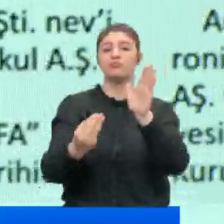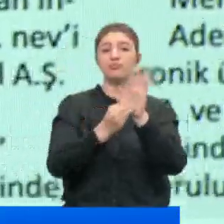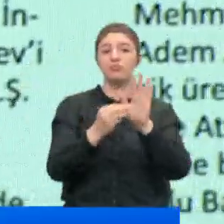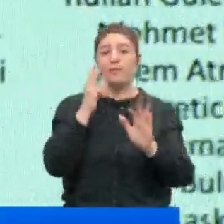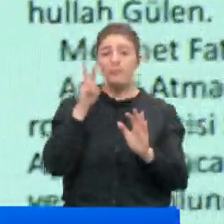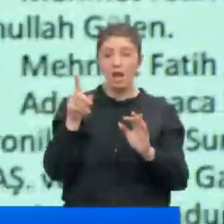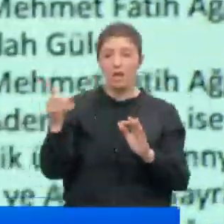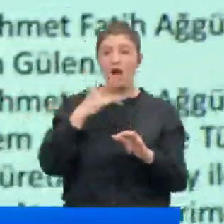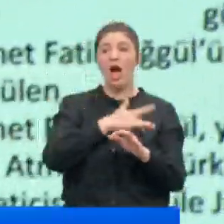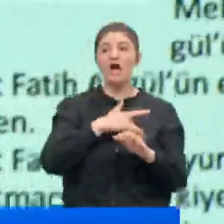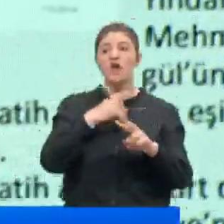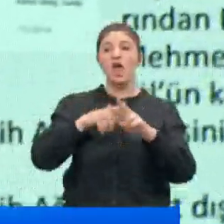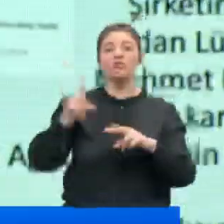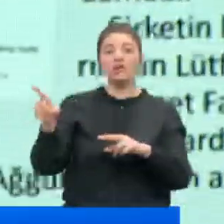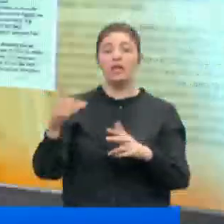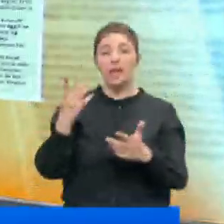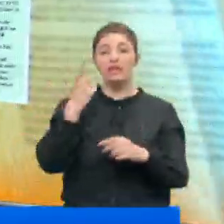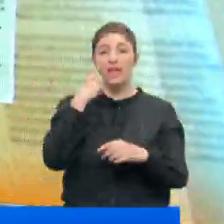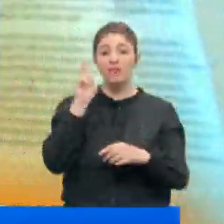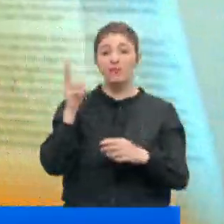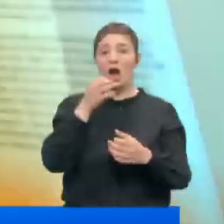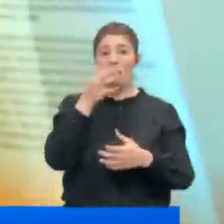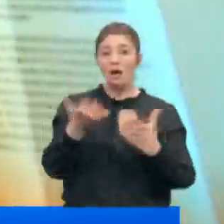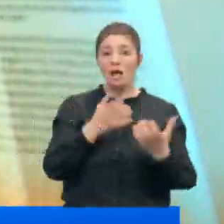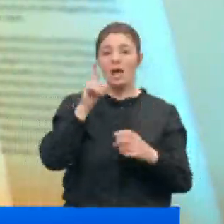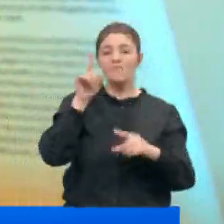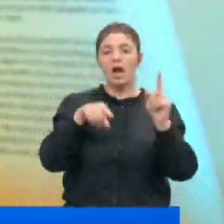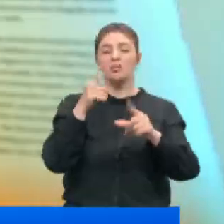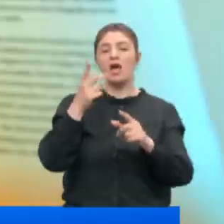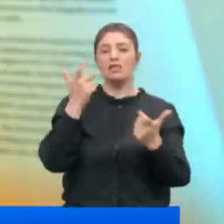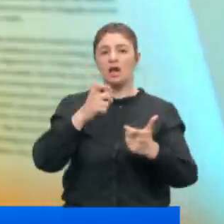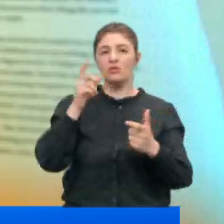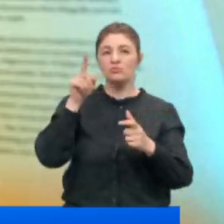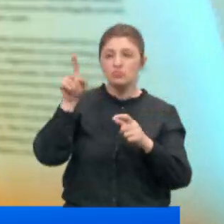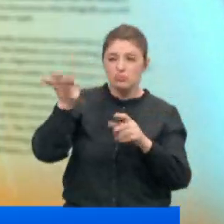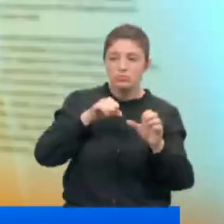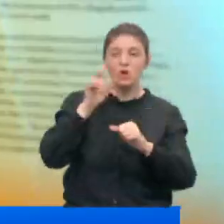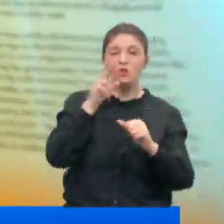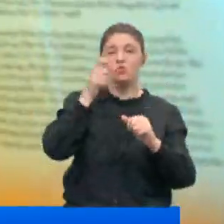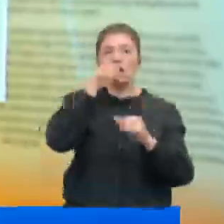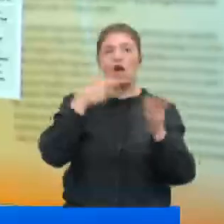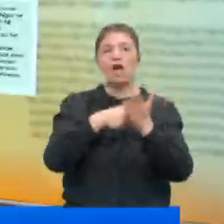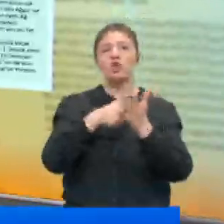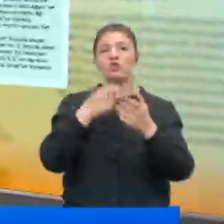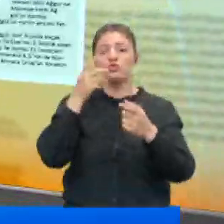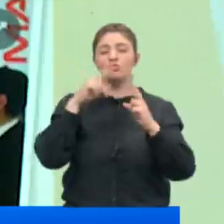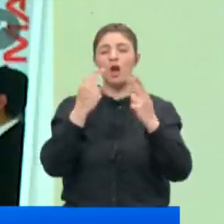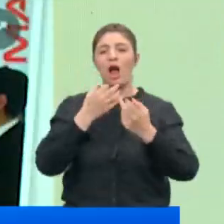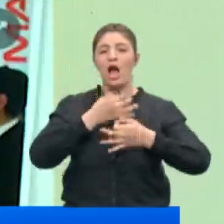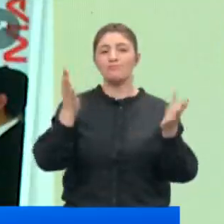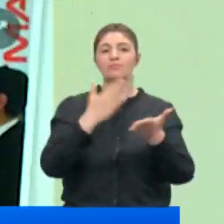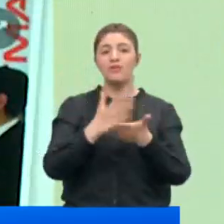bakın Anadolu Ajansı'ndan da yani devletin ajansına da bazı alıntılar görüyorum. Türkiye'nin adını dünyaya duyurmayı sürdüreceğiz diyor